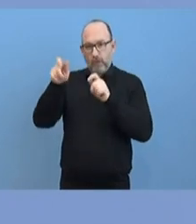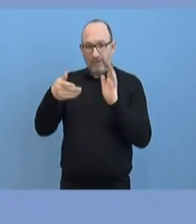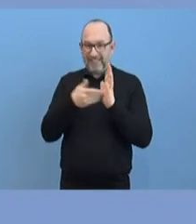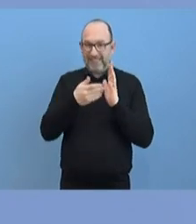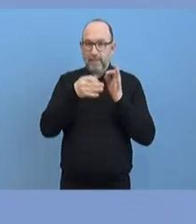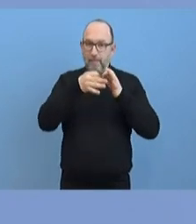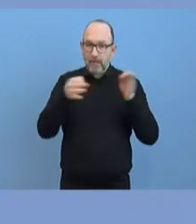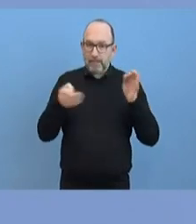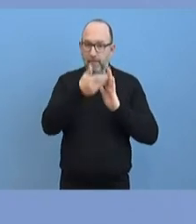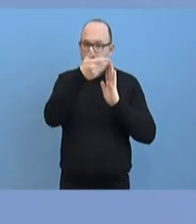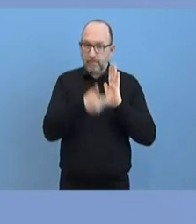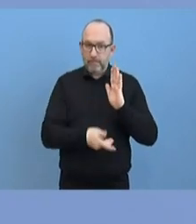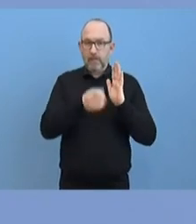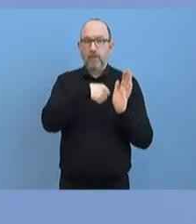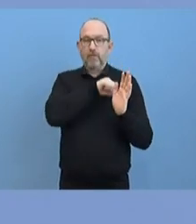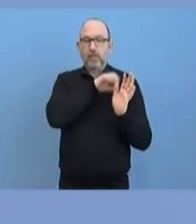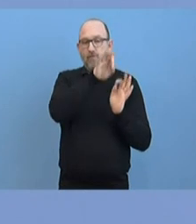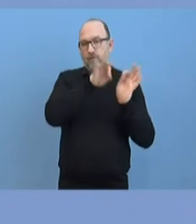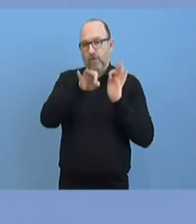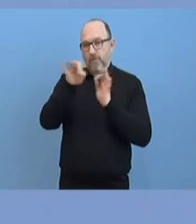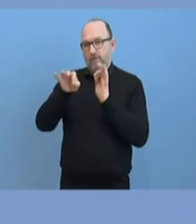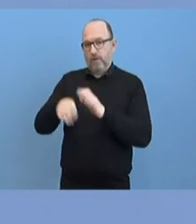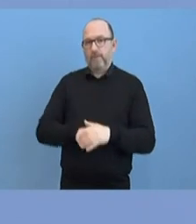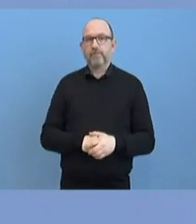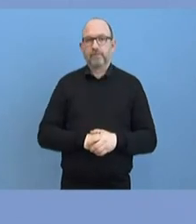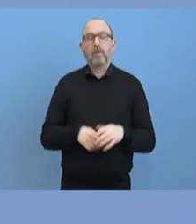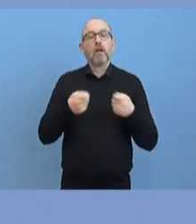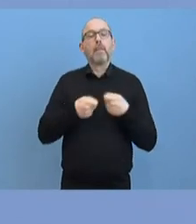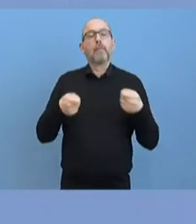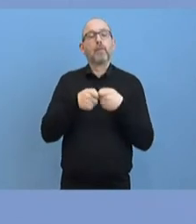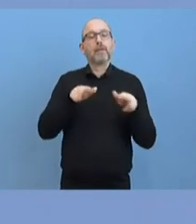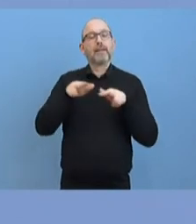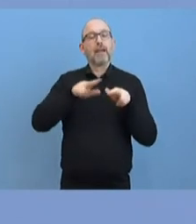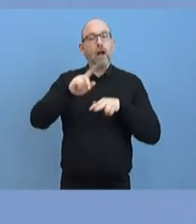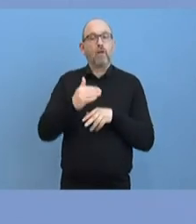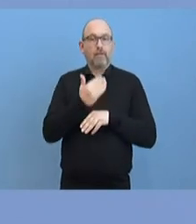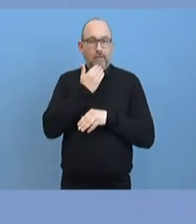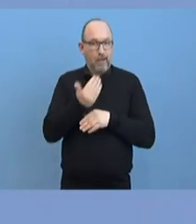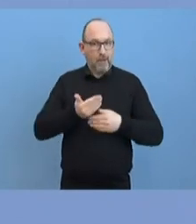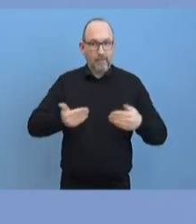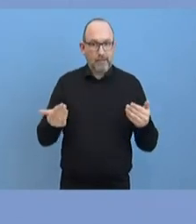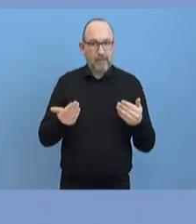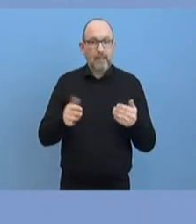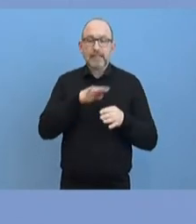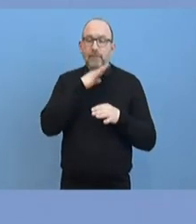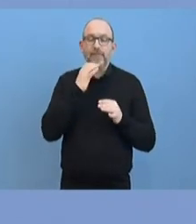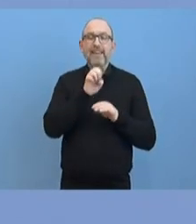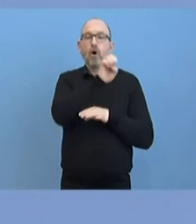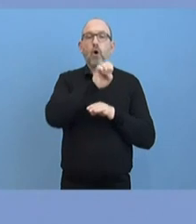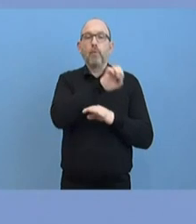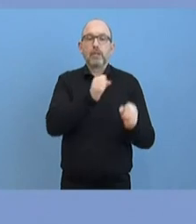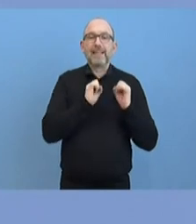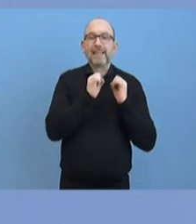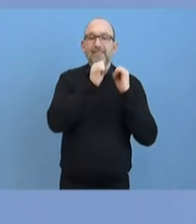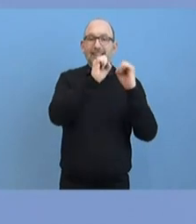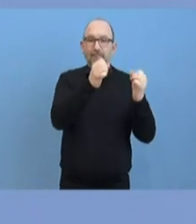zugutekommen. Deutschland ist, die Bundesregierung ist darüber hinaus dankbar für eine ganze Reihe von europäischen Initiativen, die entweder schon